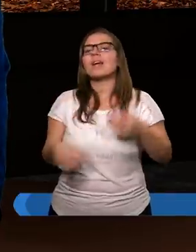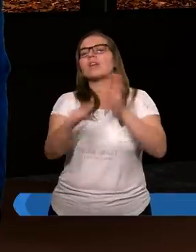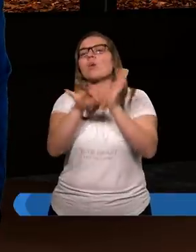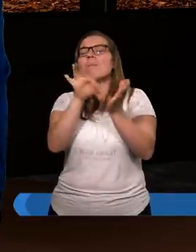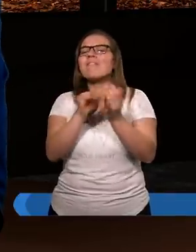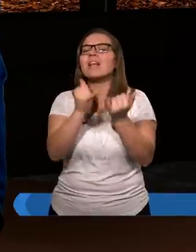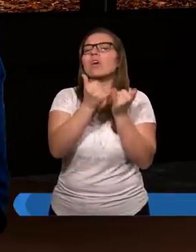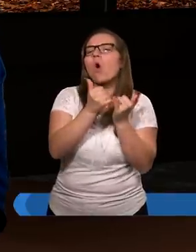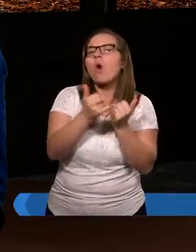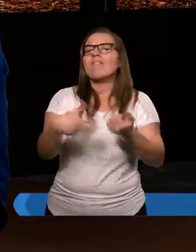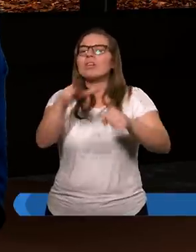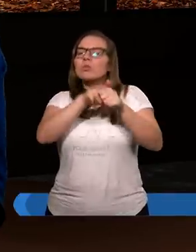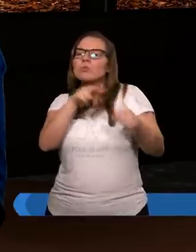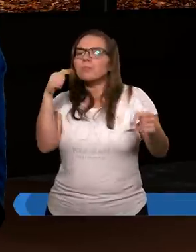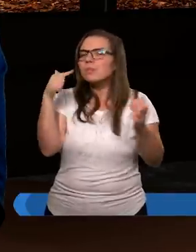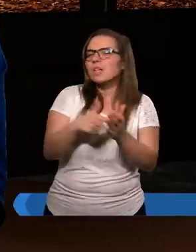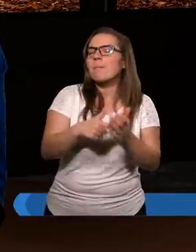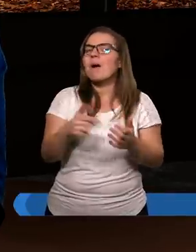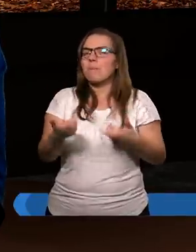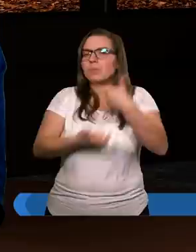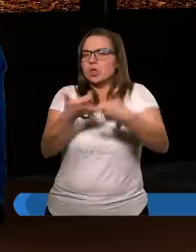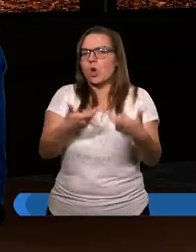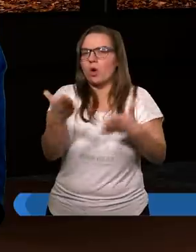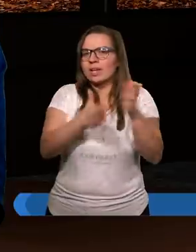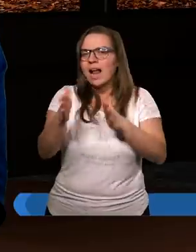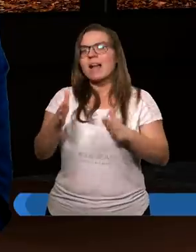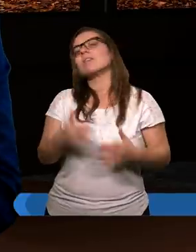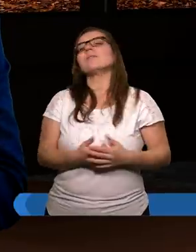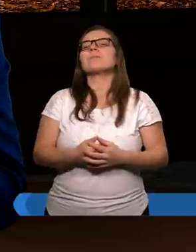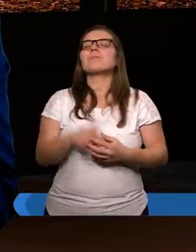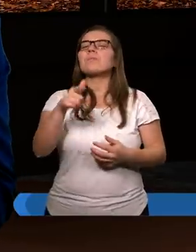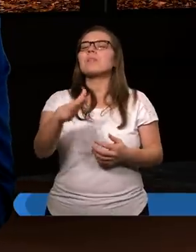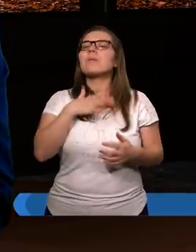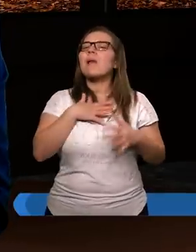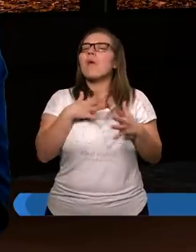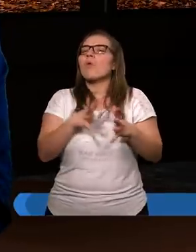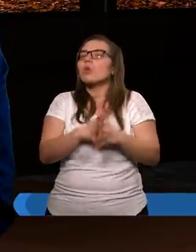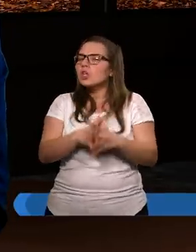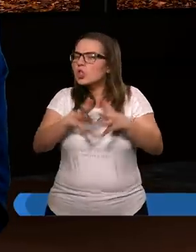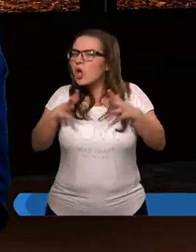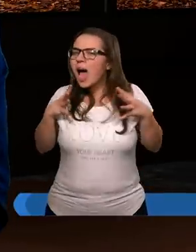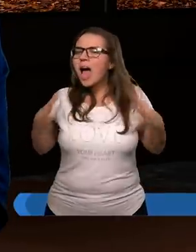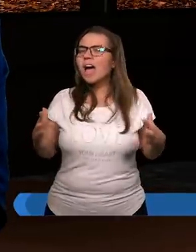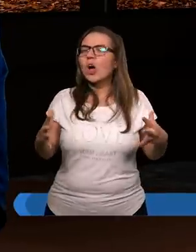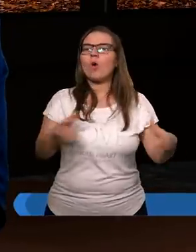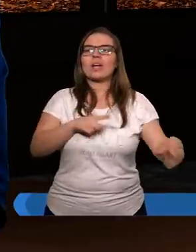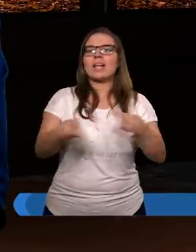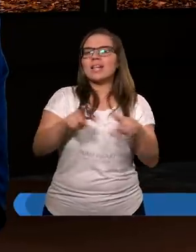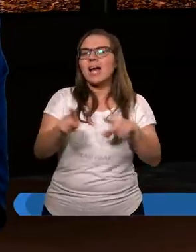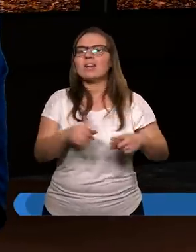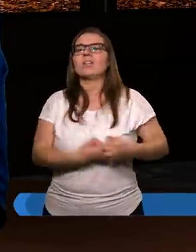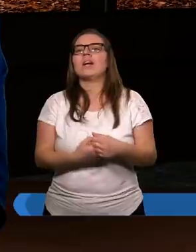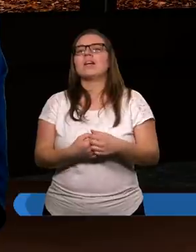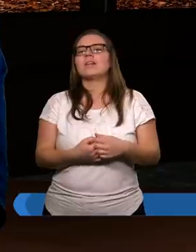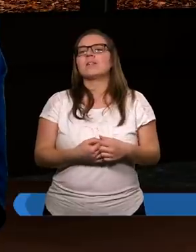pewnej oliwie, którą trzeba było przyrządzać. Ono miało dużo szersze znaczenie niż my dzisiaj